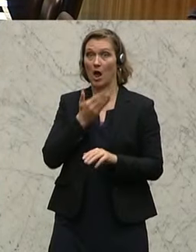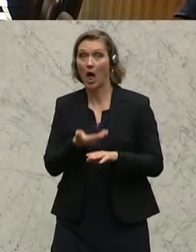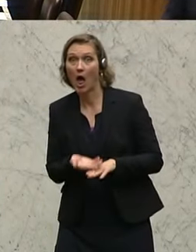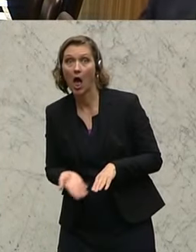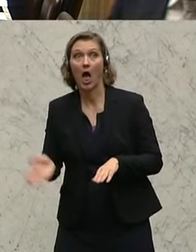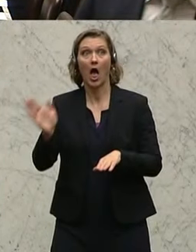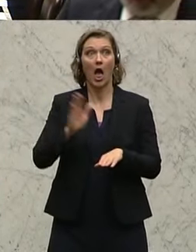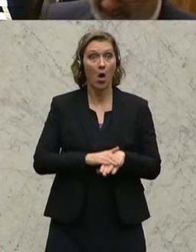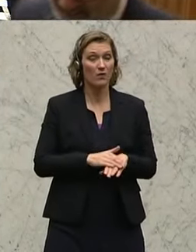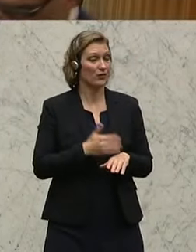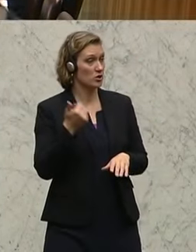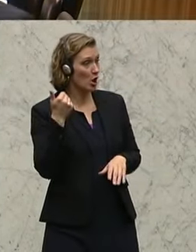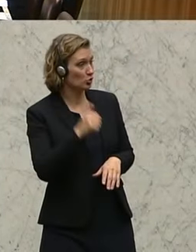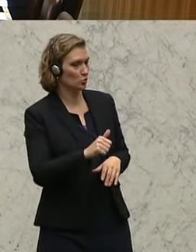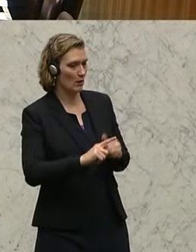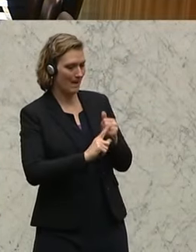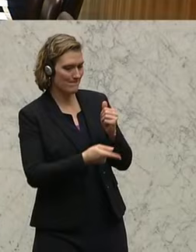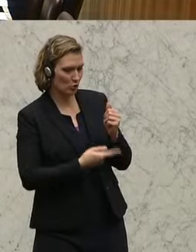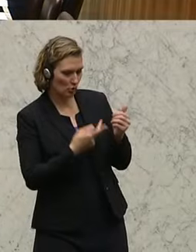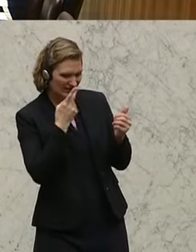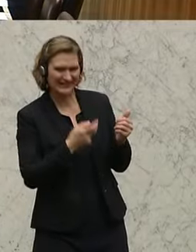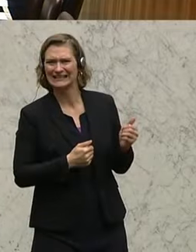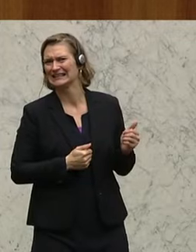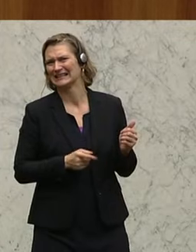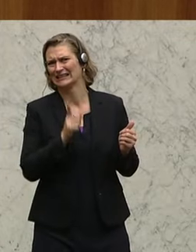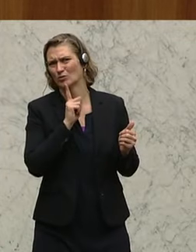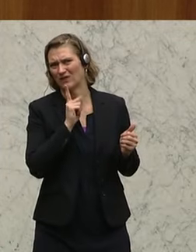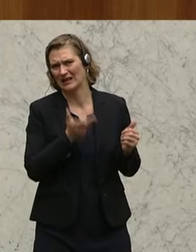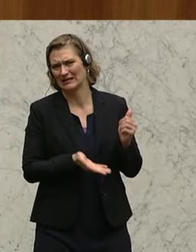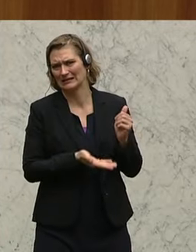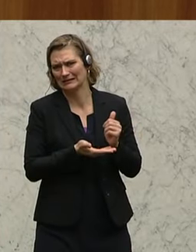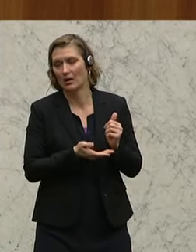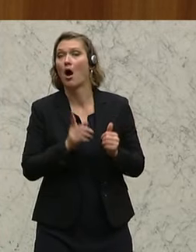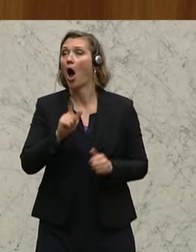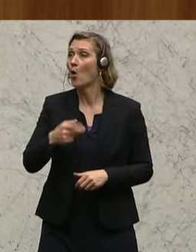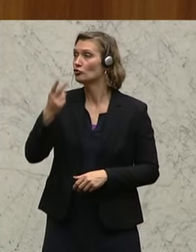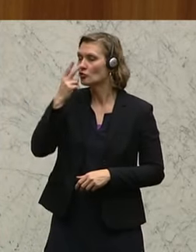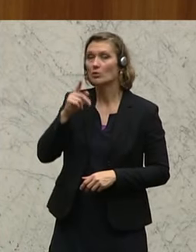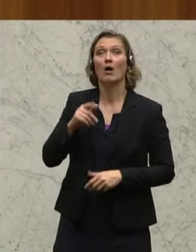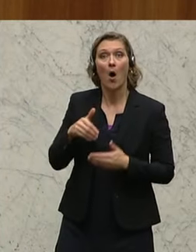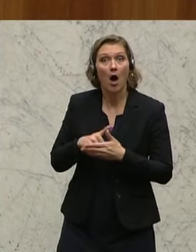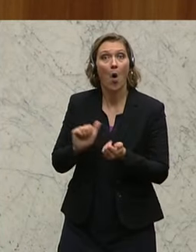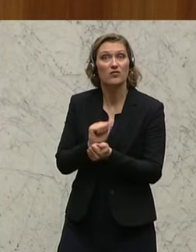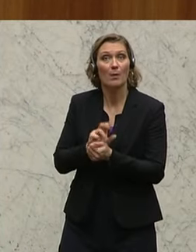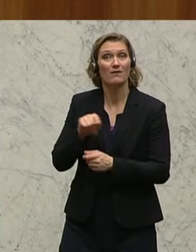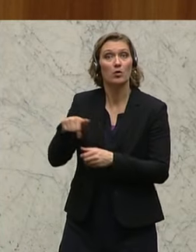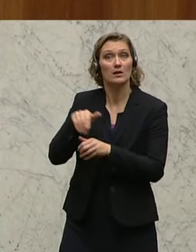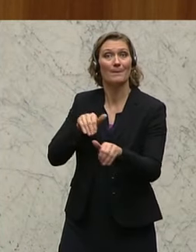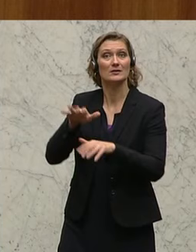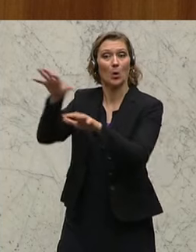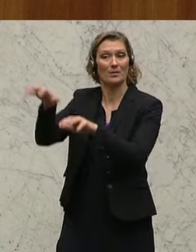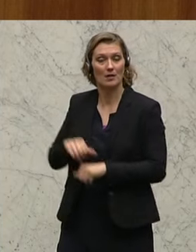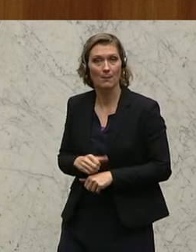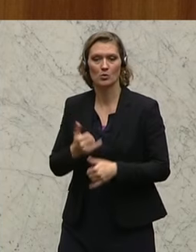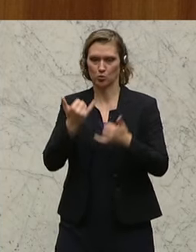für das ist dann das Budget dann doch wieder nicht so groß, wenn Sie sich auch um Agenten des Innenministeriums künden und